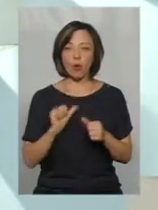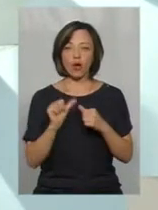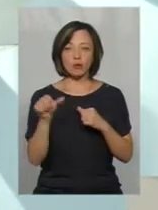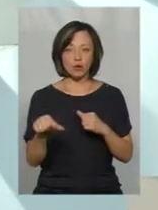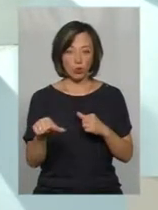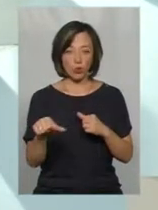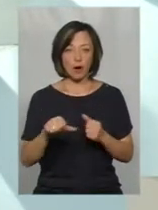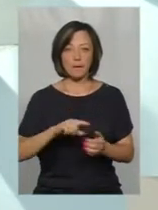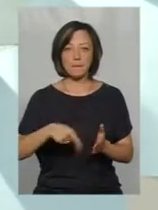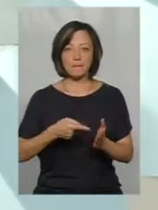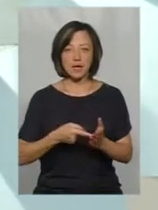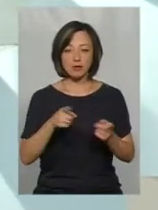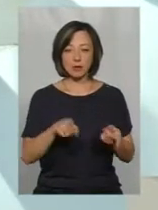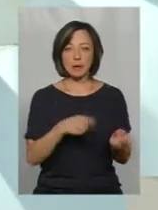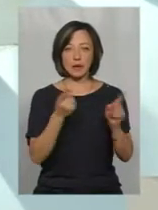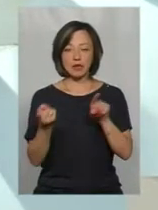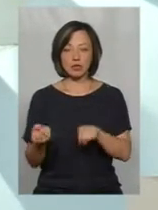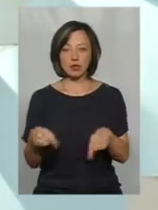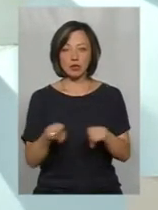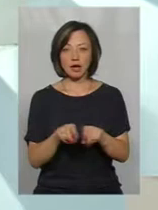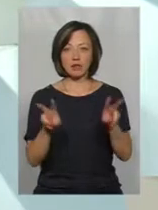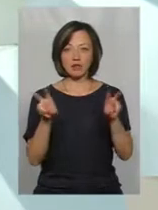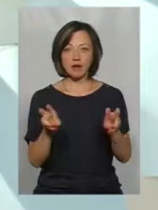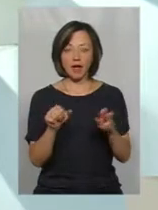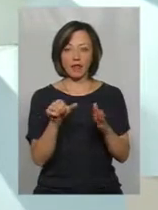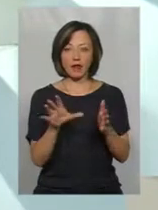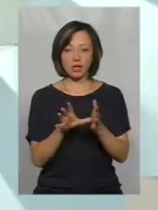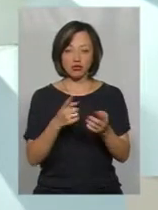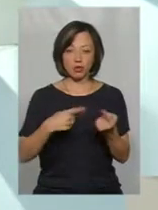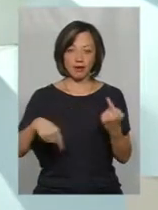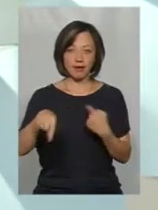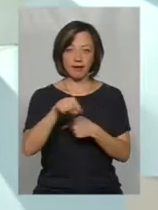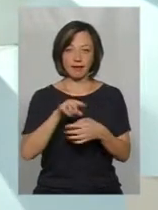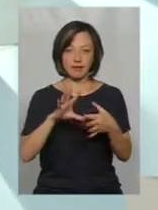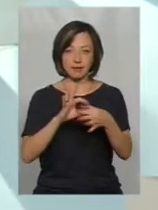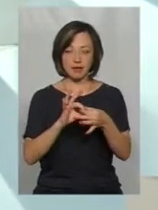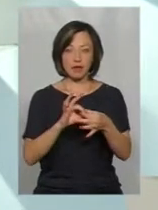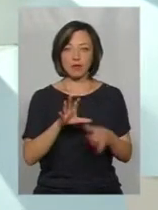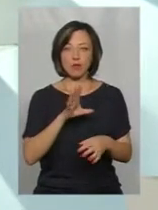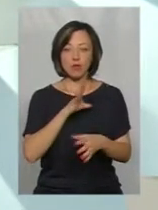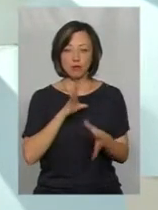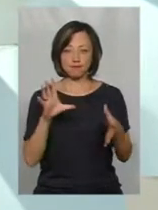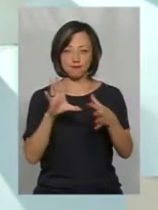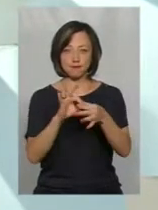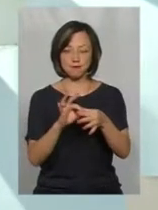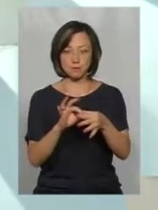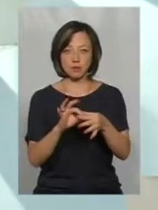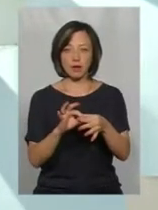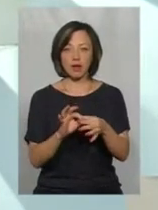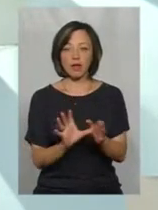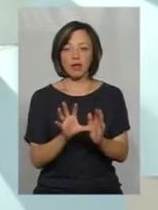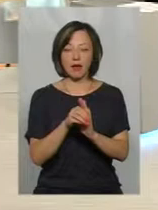того, місто перейшло на так зване енергетичне кільце. Тобто місто було закільцьоване в